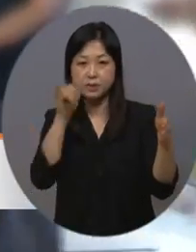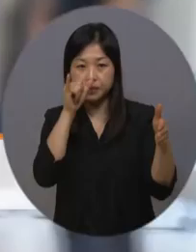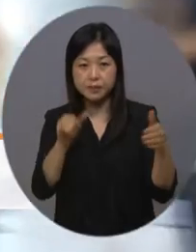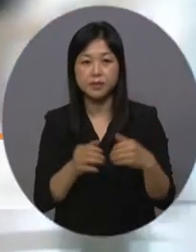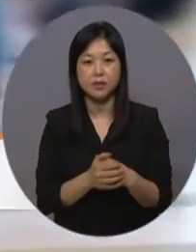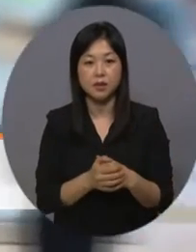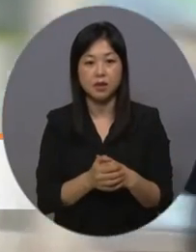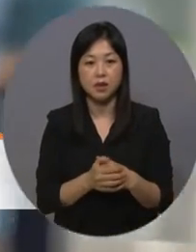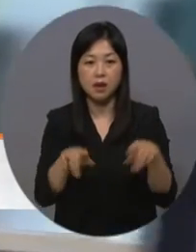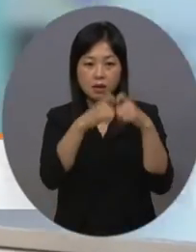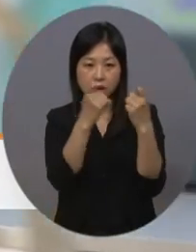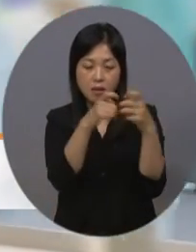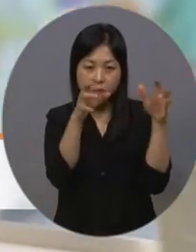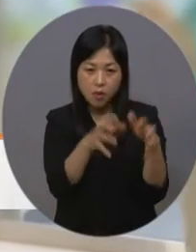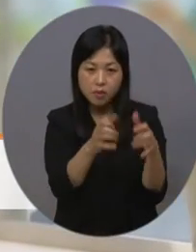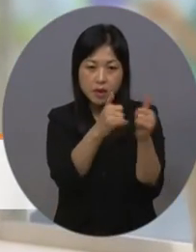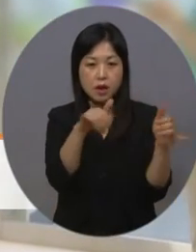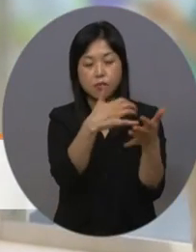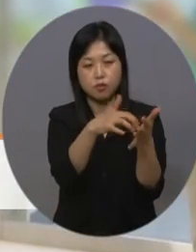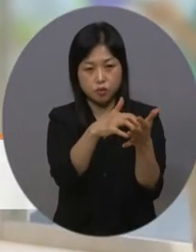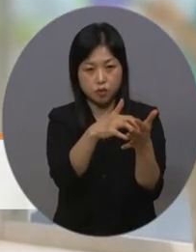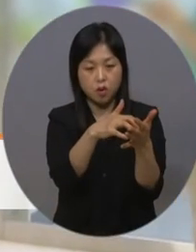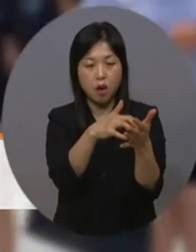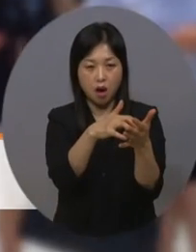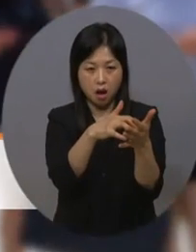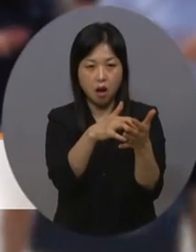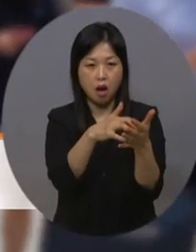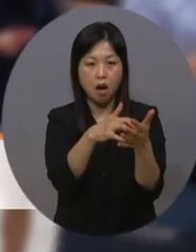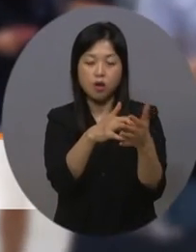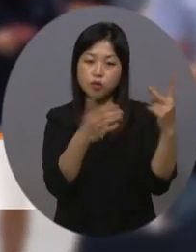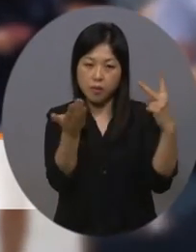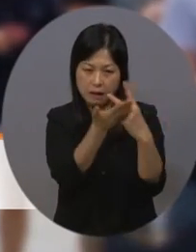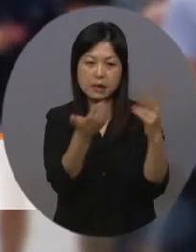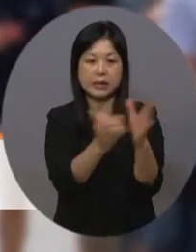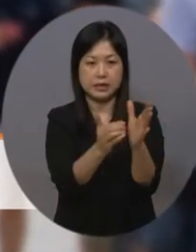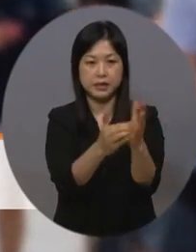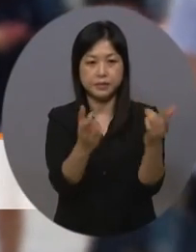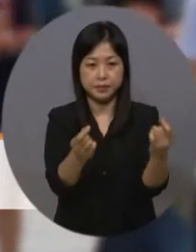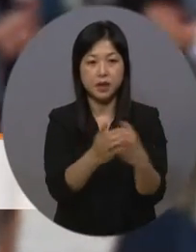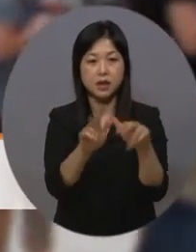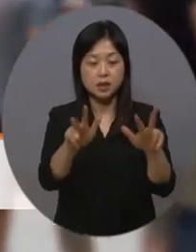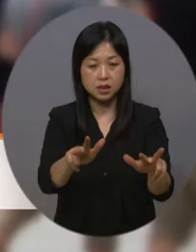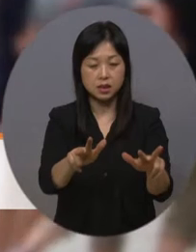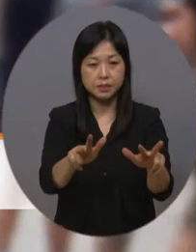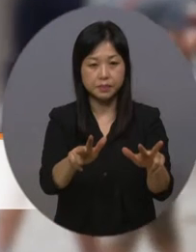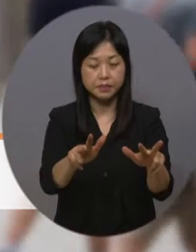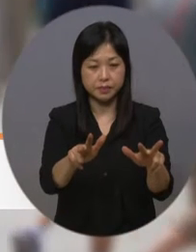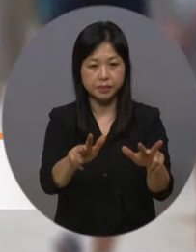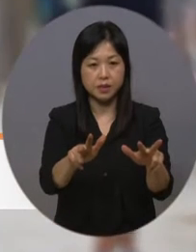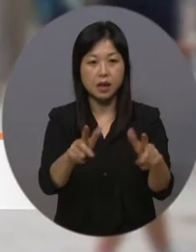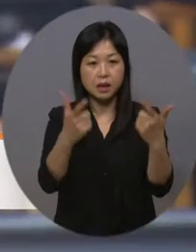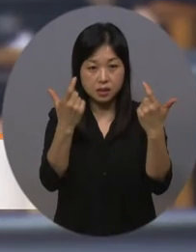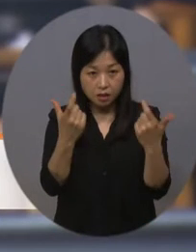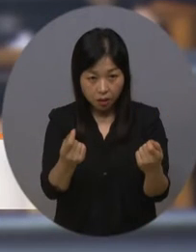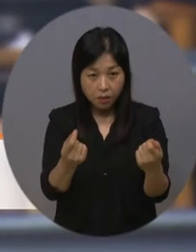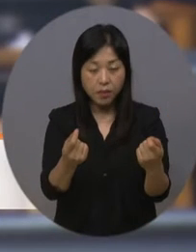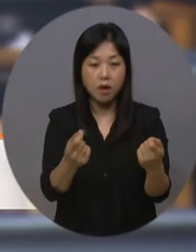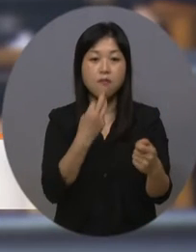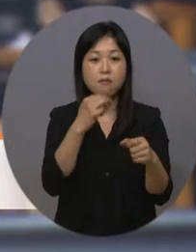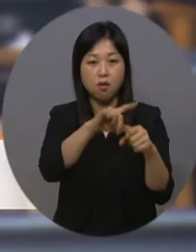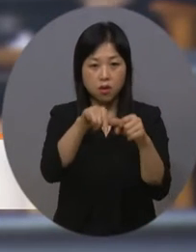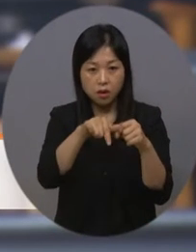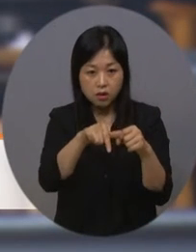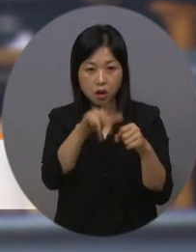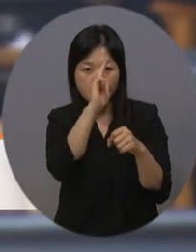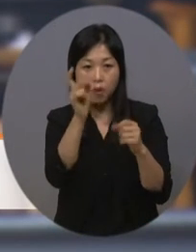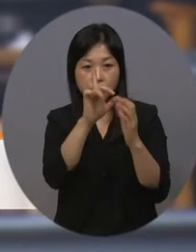사적 모임 인원 제한도 기존과 동일합니다. 이에 따라 지금까지와 마찬가지로 수도권에서는 낮시간대